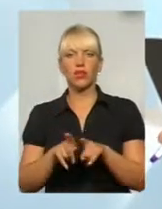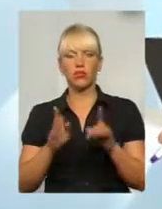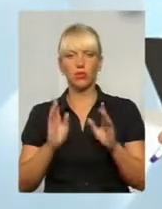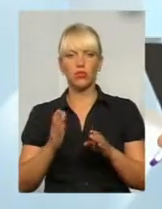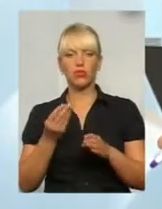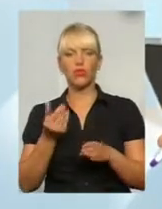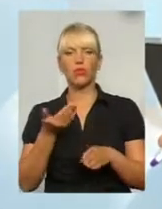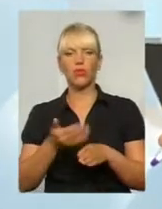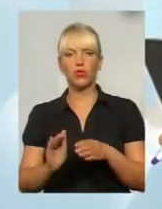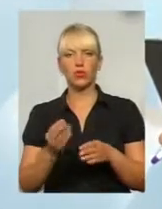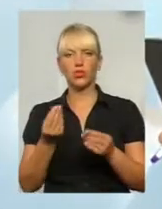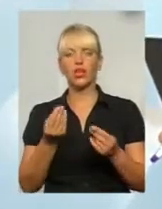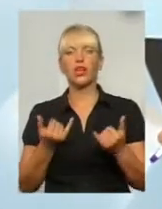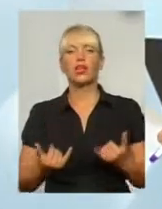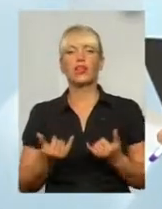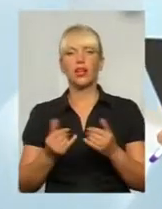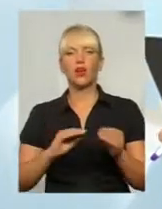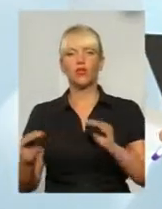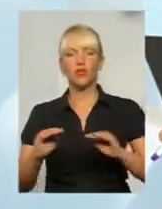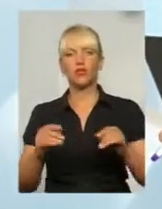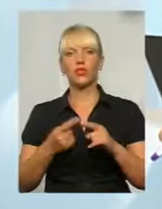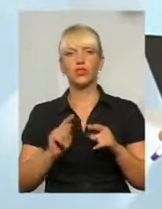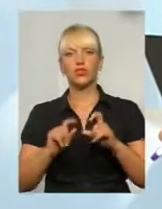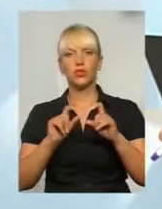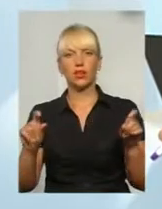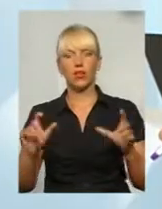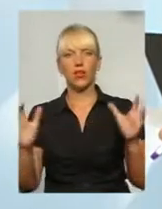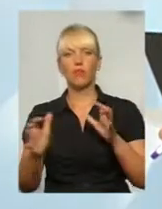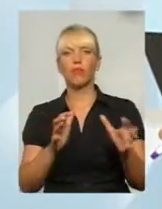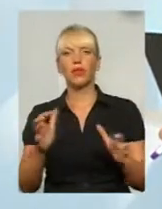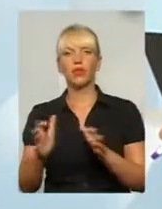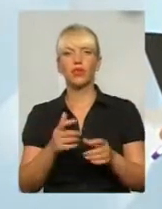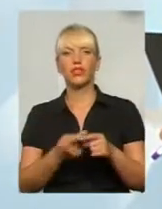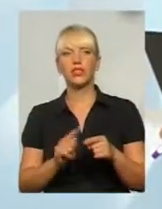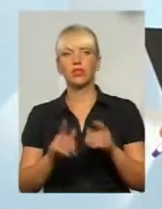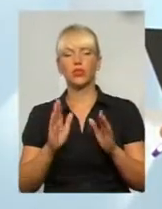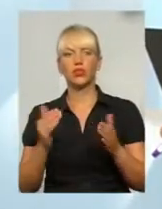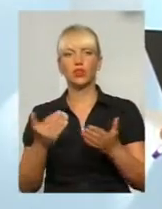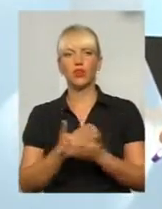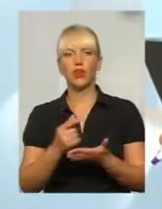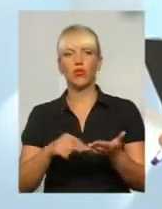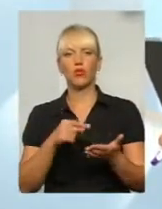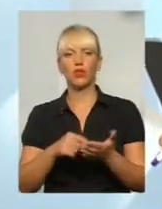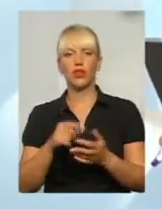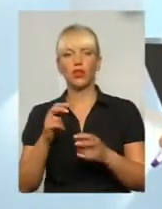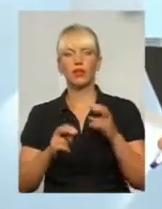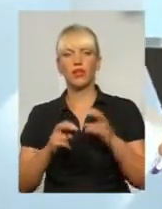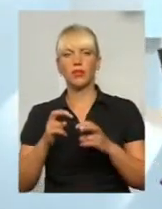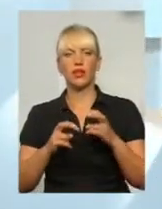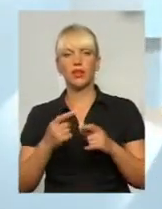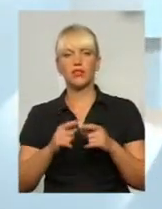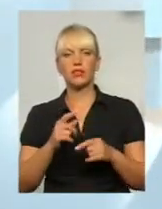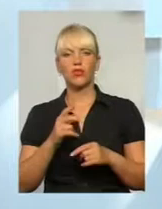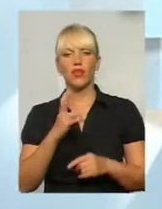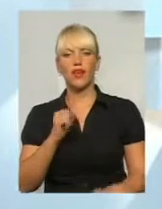належним чином облаштувати цей заклад. Опікуватись ним буде нове комунальне підприємство «Надія».